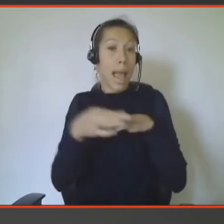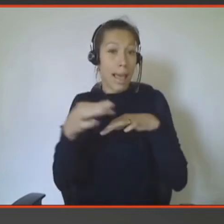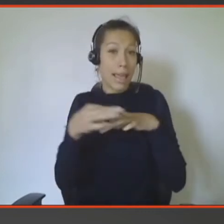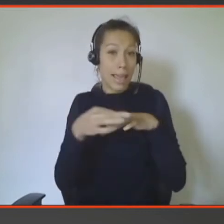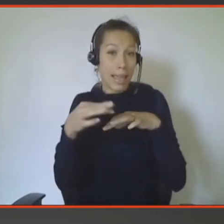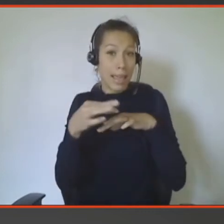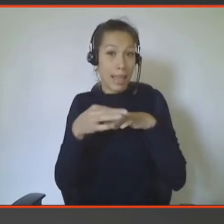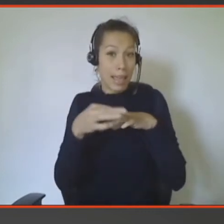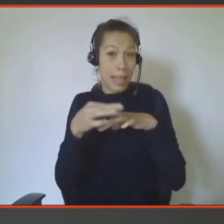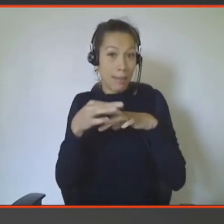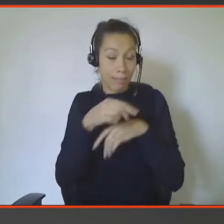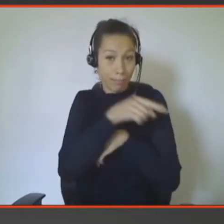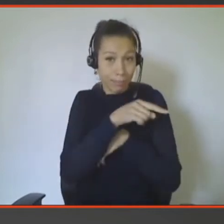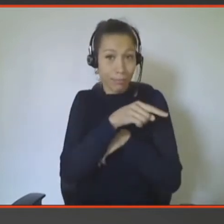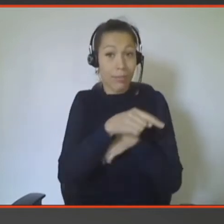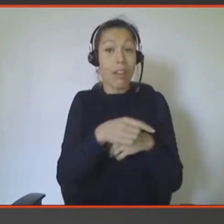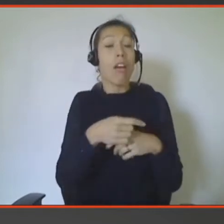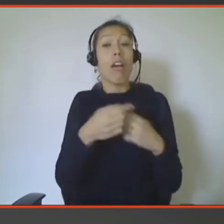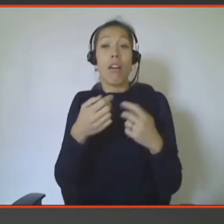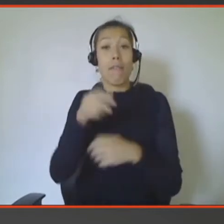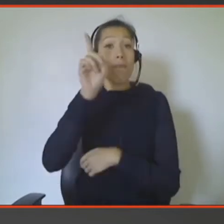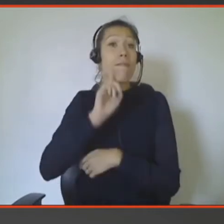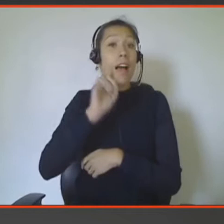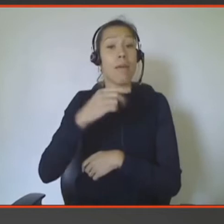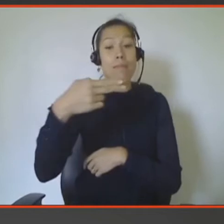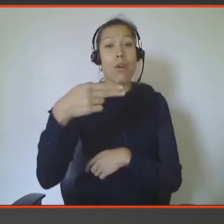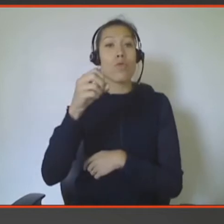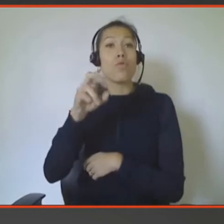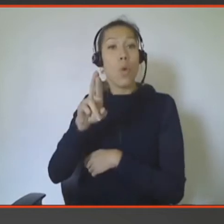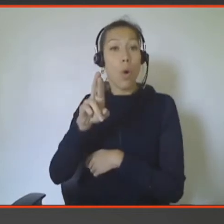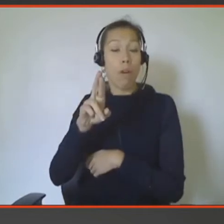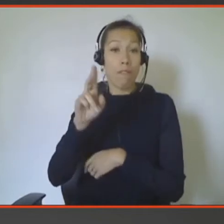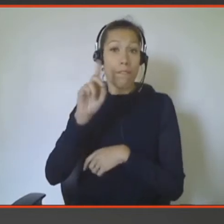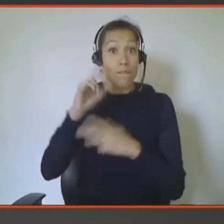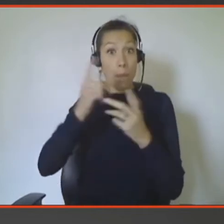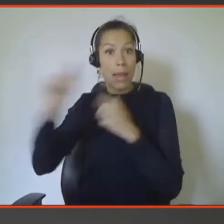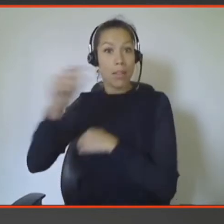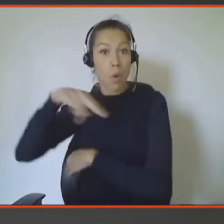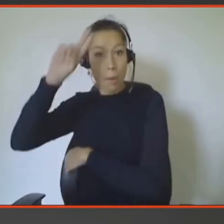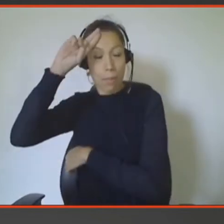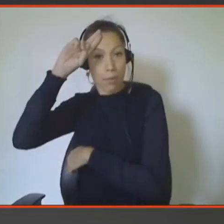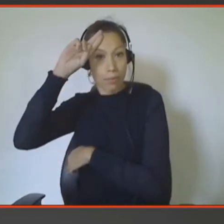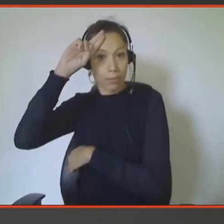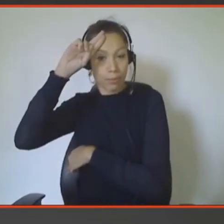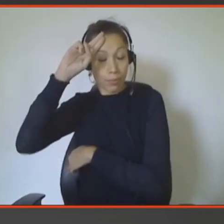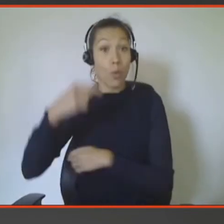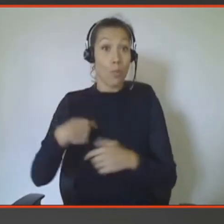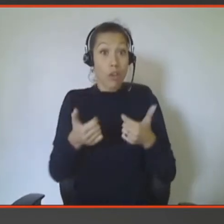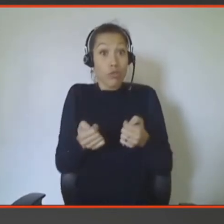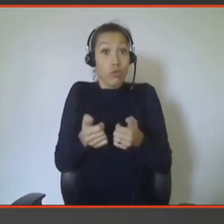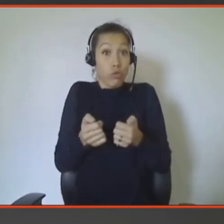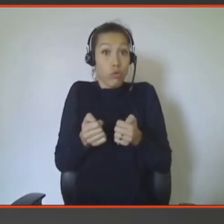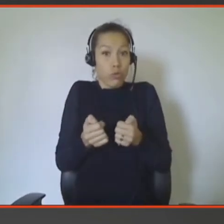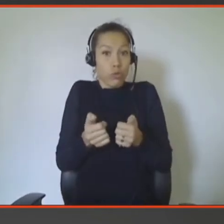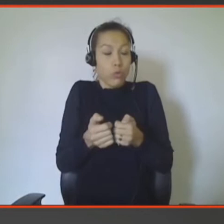Syrienne qui veut partir pour l'Europe. Et ce qui se passe, c'est que le premier jour, quand j'ai joué, les premiers messages,